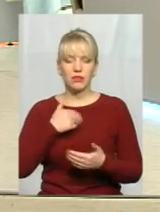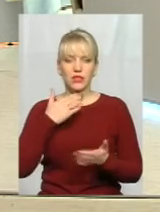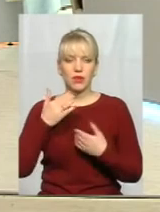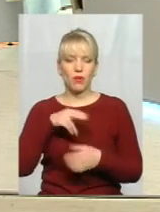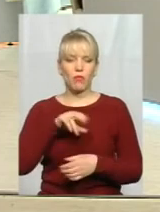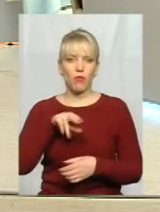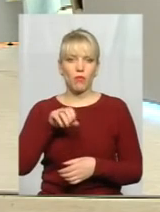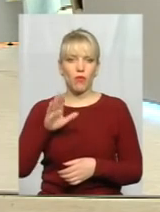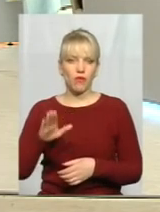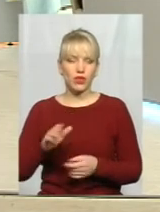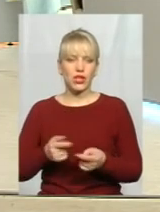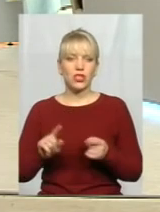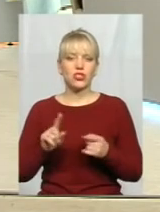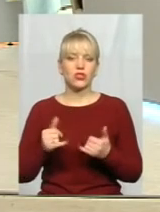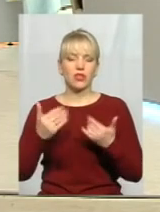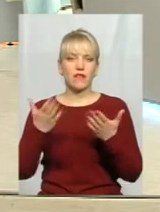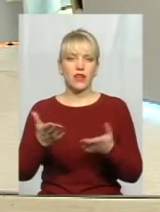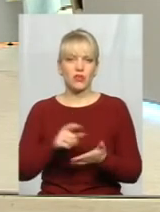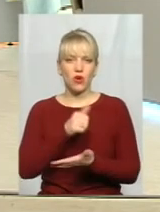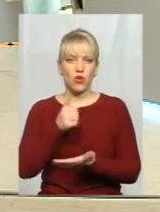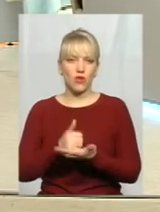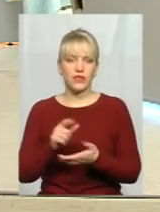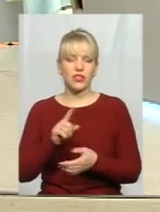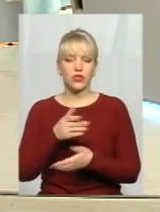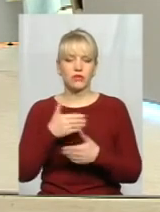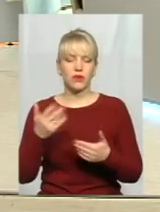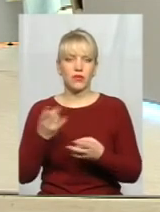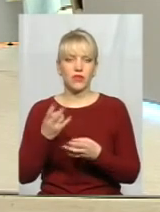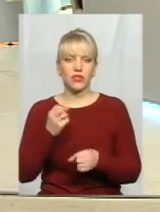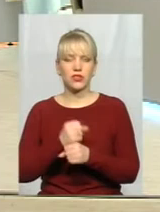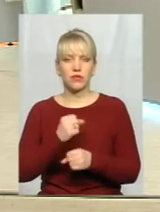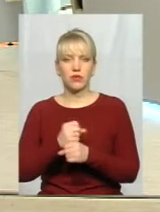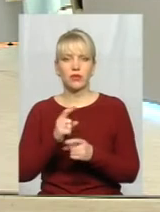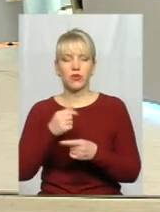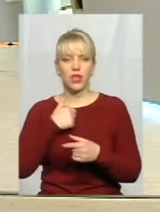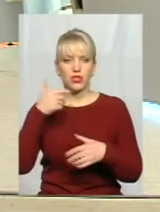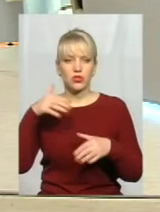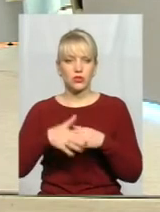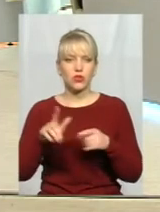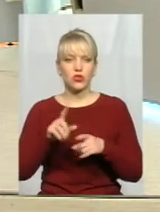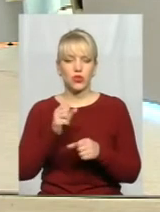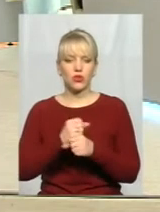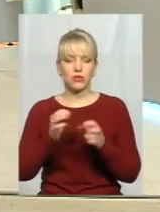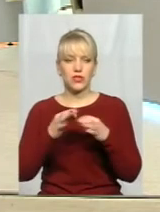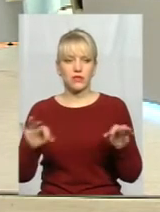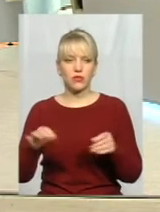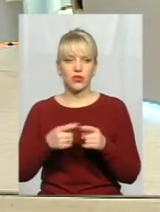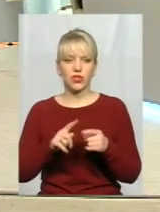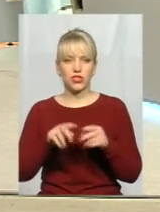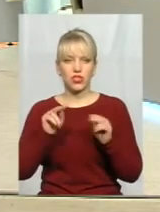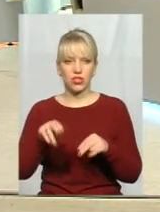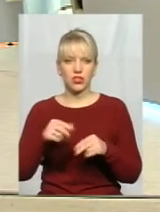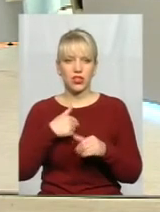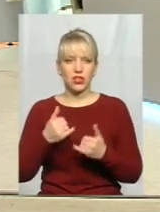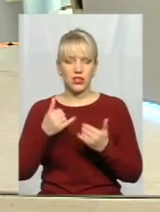Поповим, я казав, що для вас головне, що ми маємо сьогодні зробити, бо я зрозуміло, що робить «Свобода». Це було, я чесно кажу, для